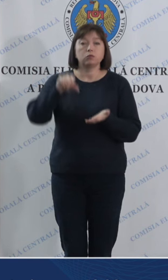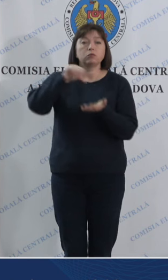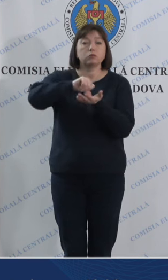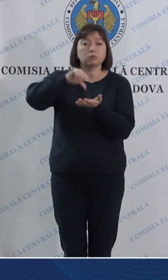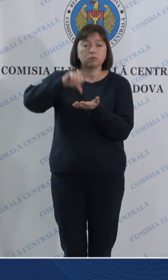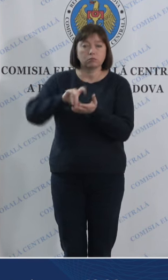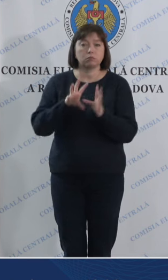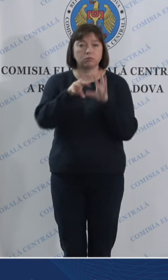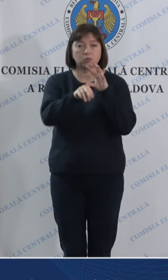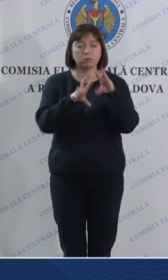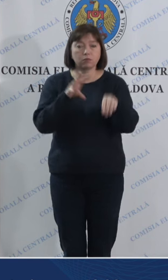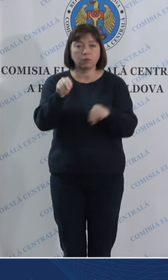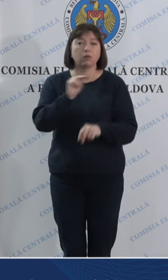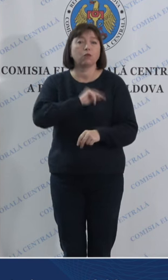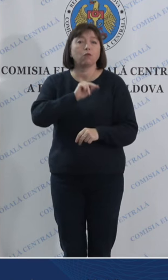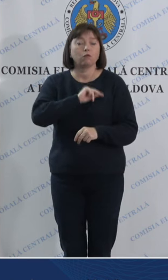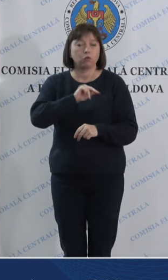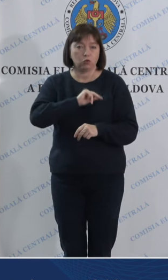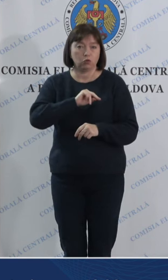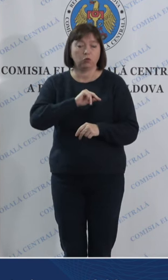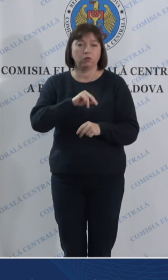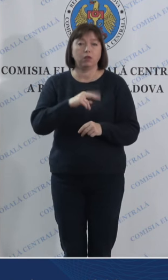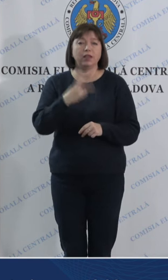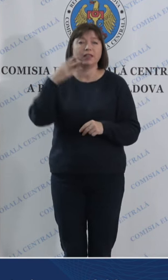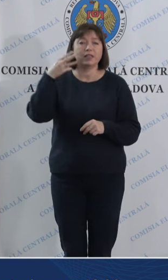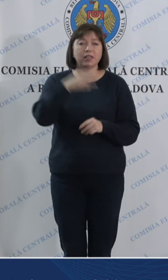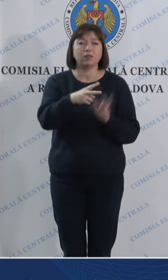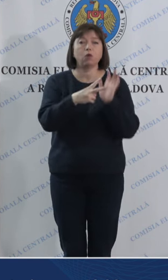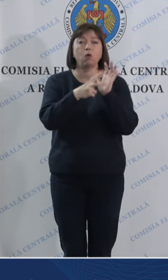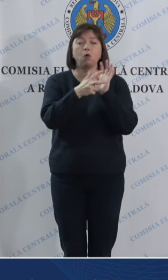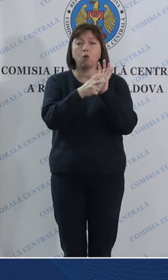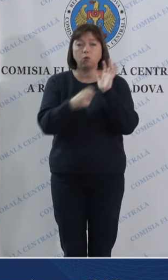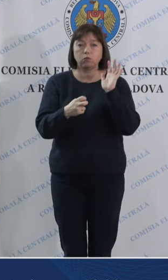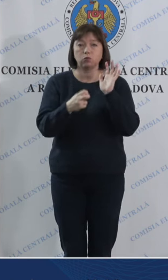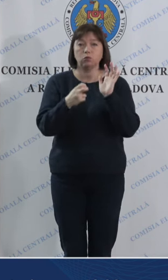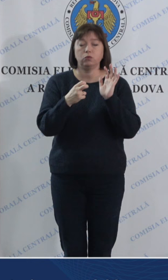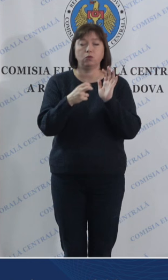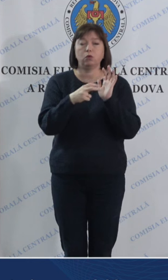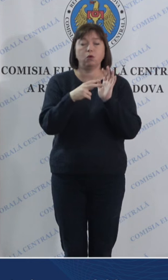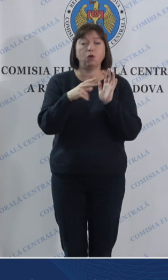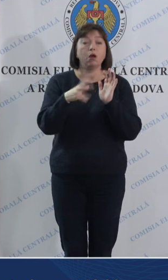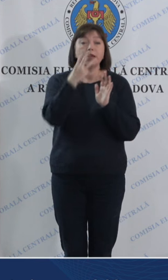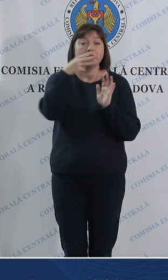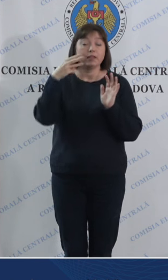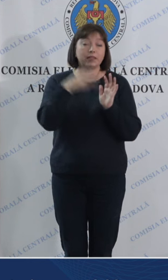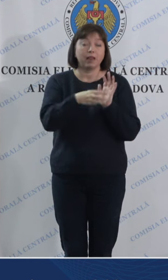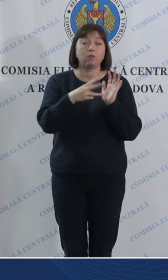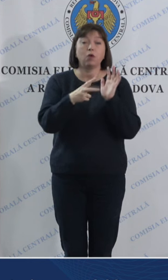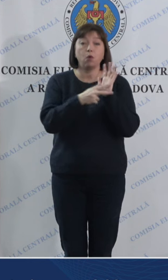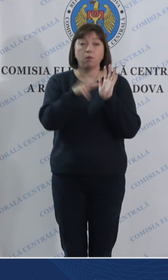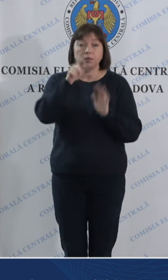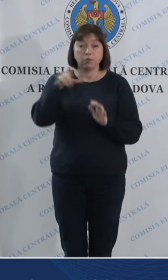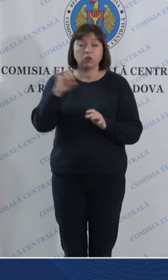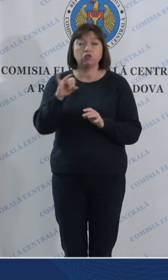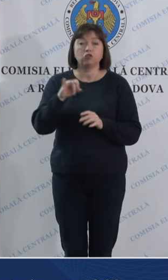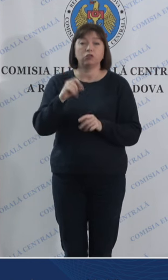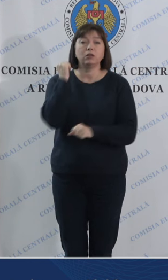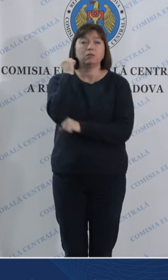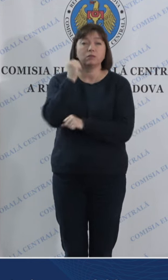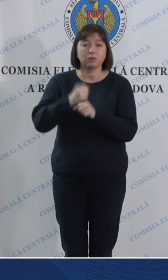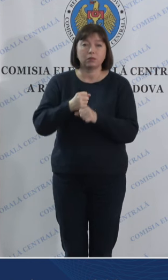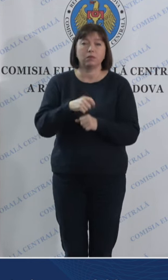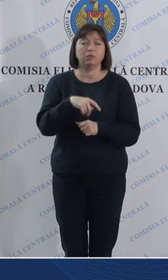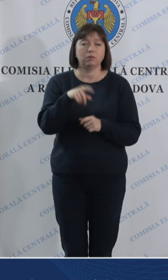funcționari electoral 3.808 persoane și personal 614